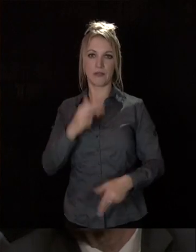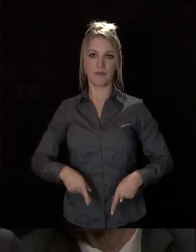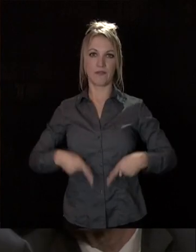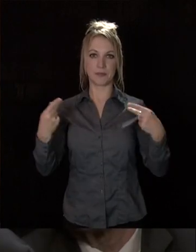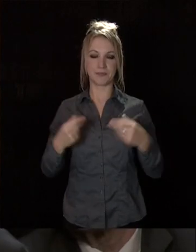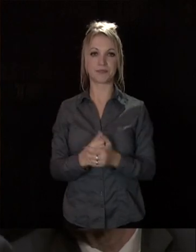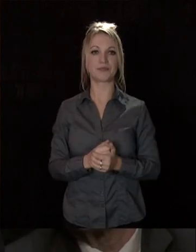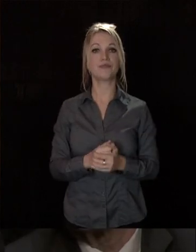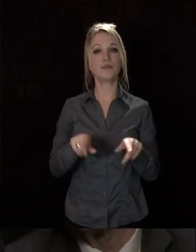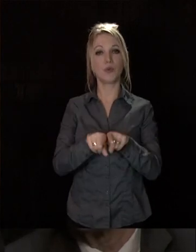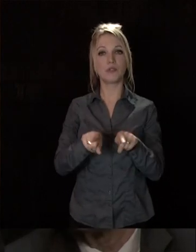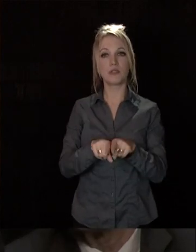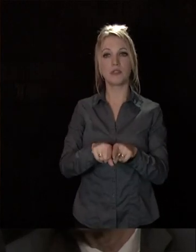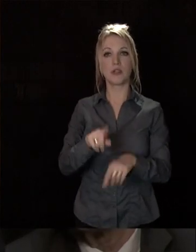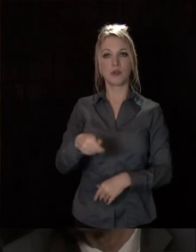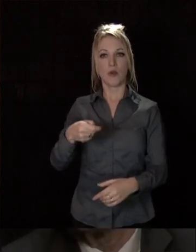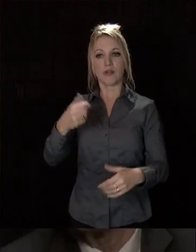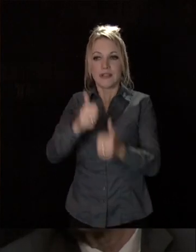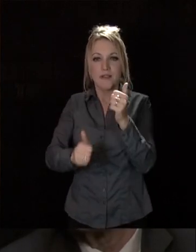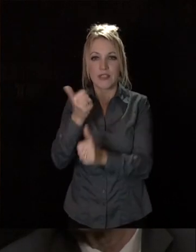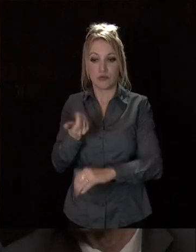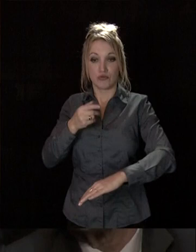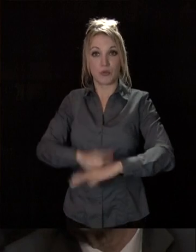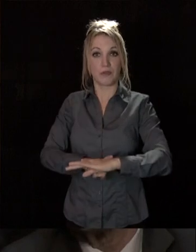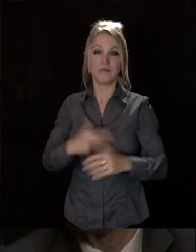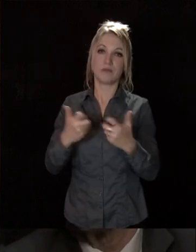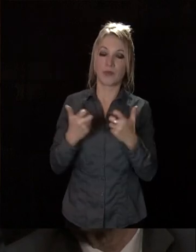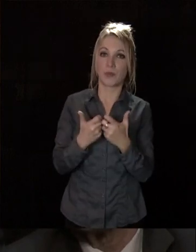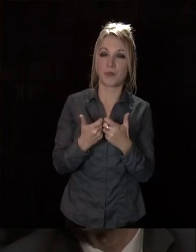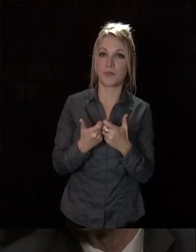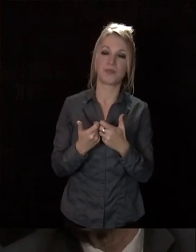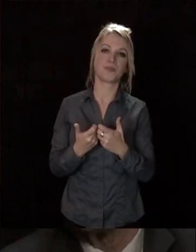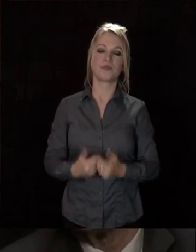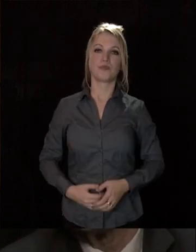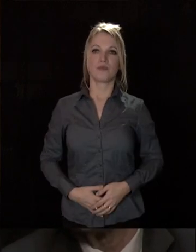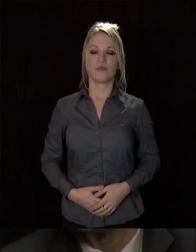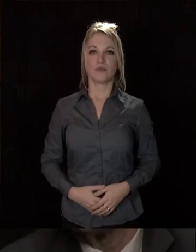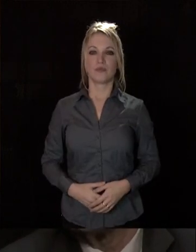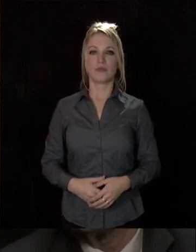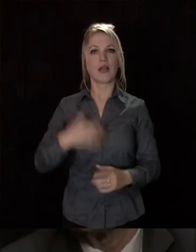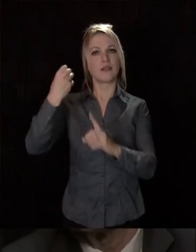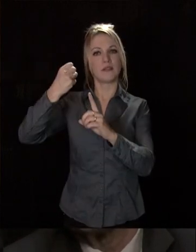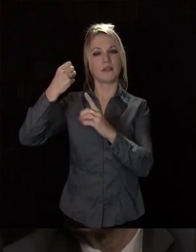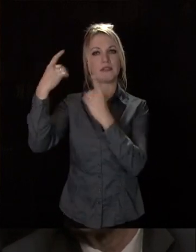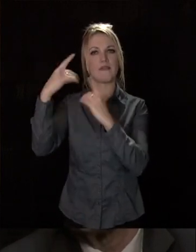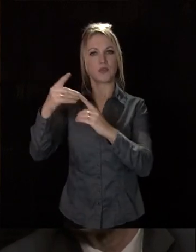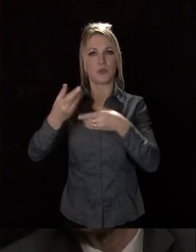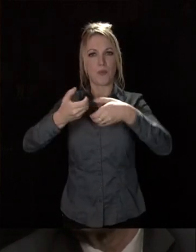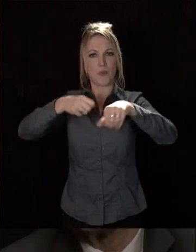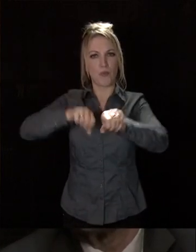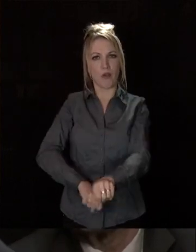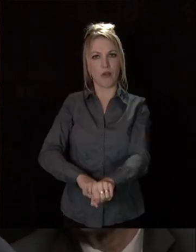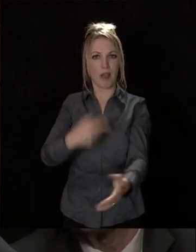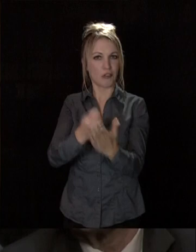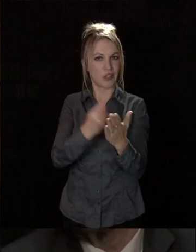Il y a aussi des défis qui sont plus immédiats. Je pense notamment à la défense du pouvoir d'achat. Il appartient donc à notre